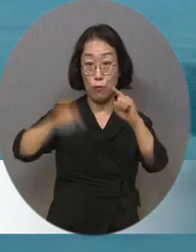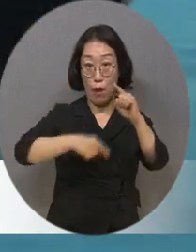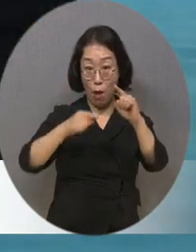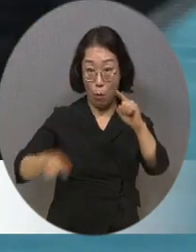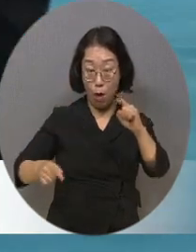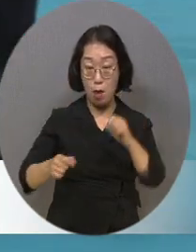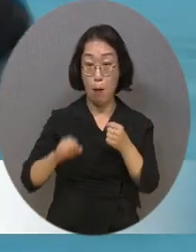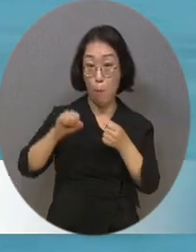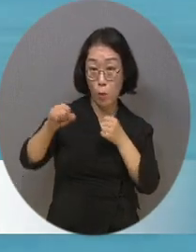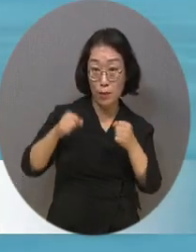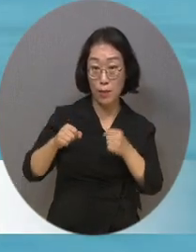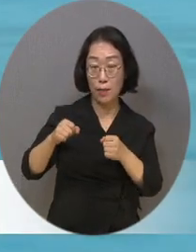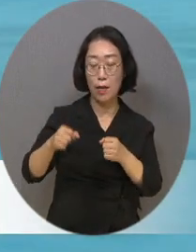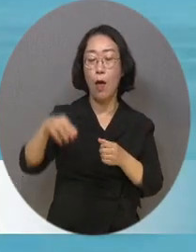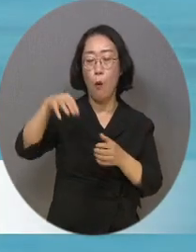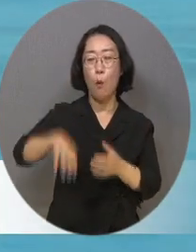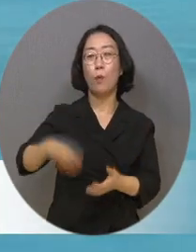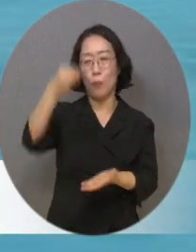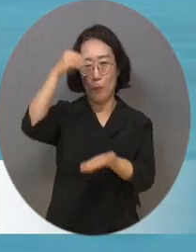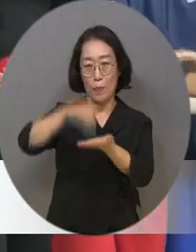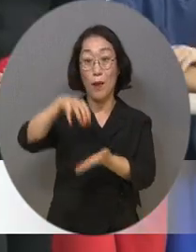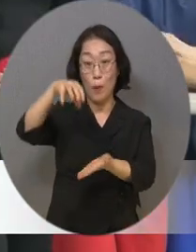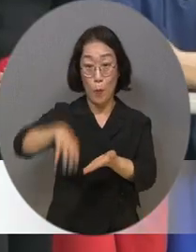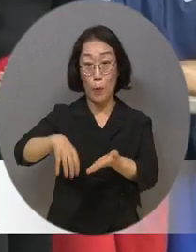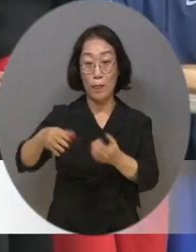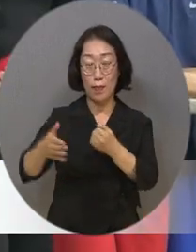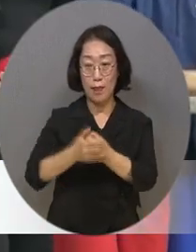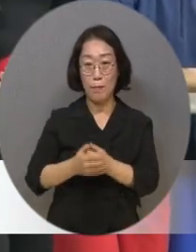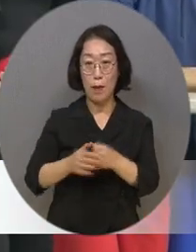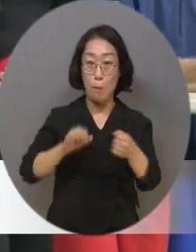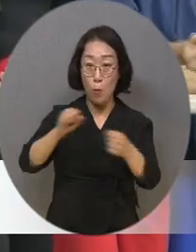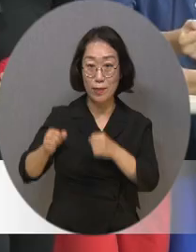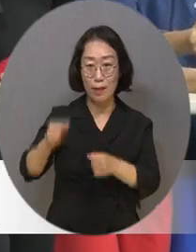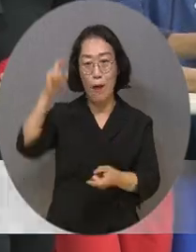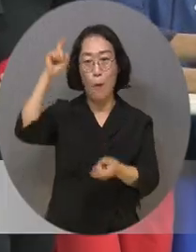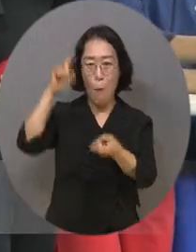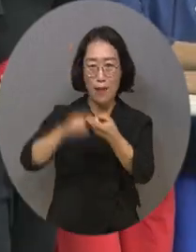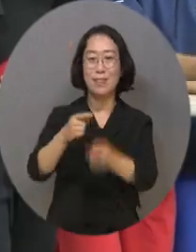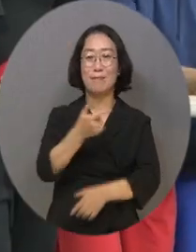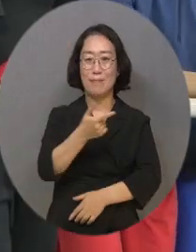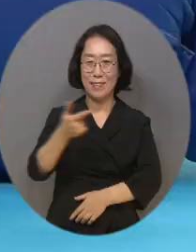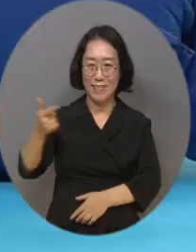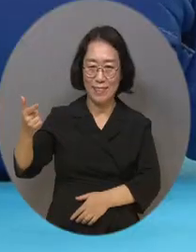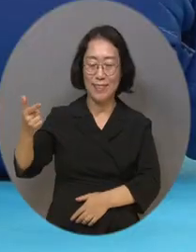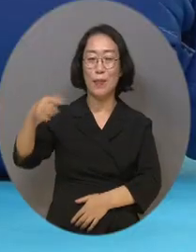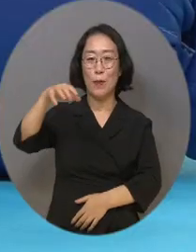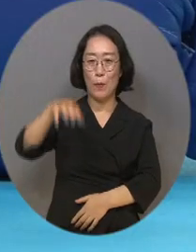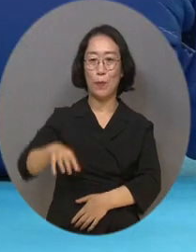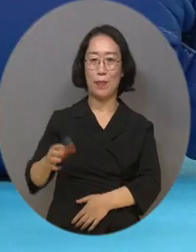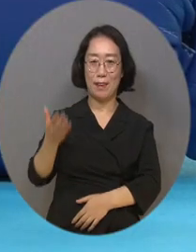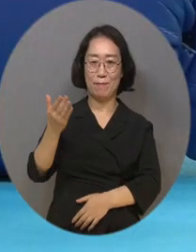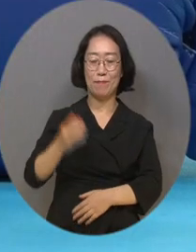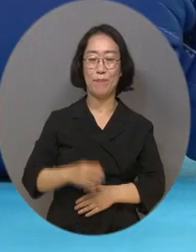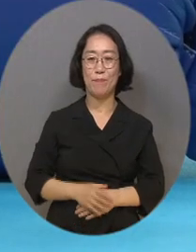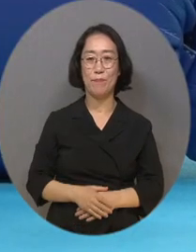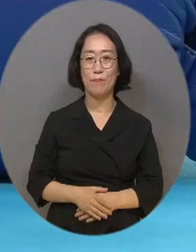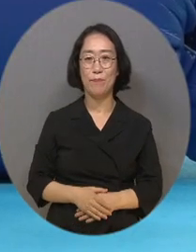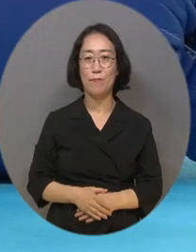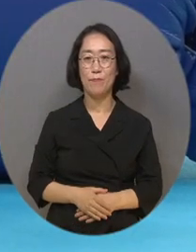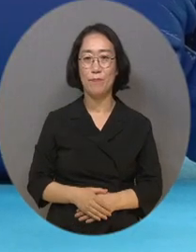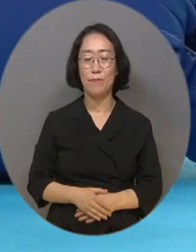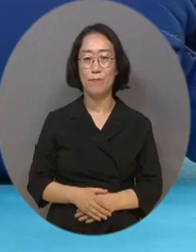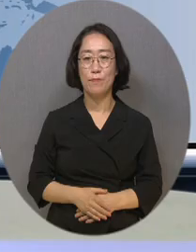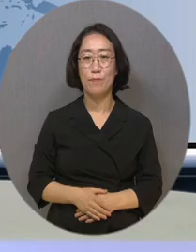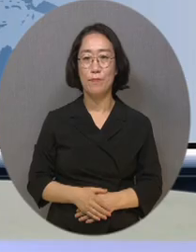고흥군 파령체육관에서 치러질 예정이라 복싱 에어가들의 눈길을 끌고 있습니다. 복지TV 뉴스 황영지입니다.